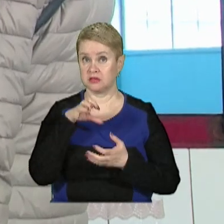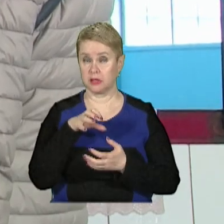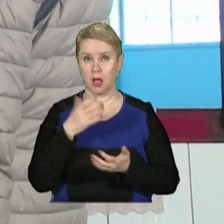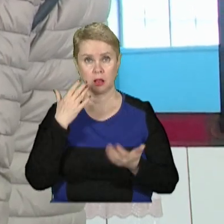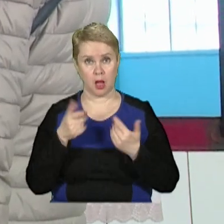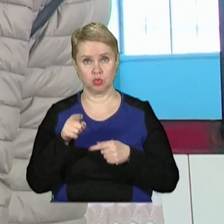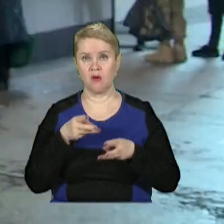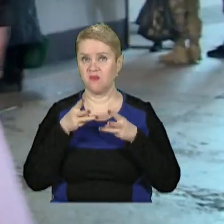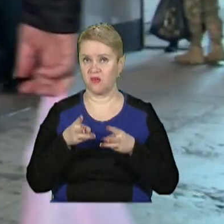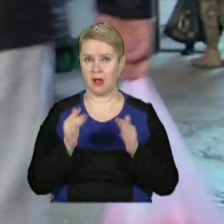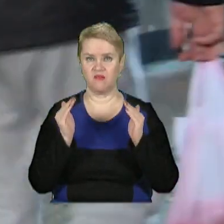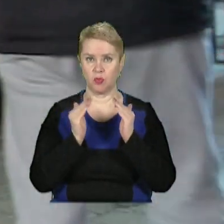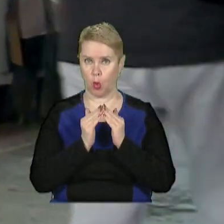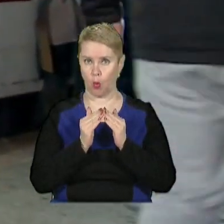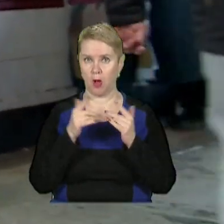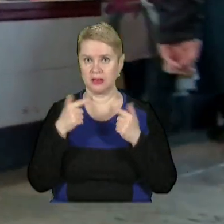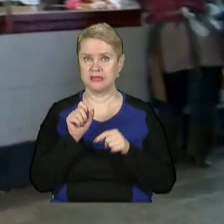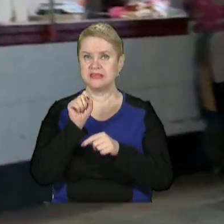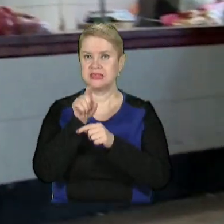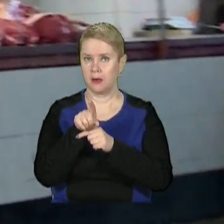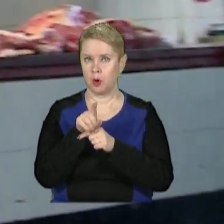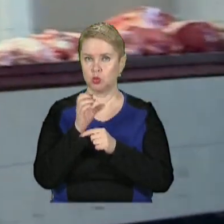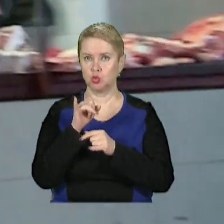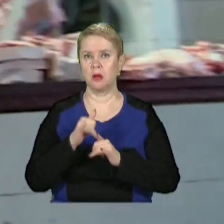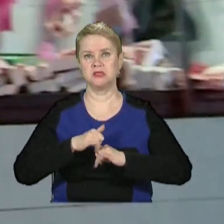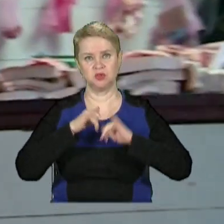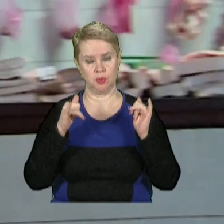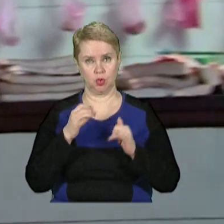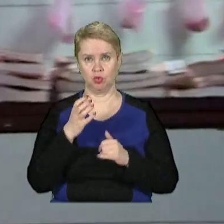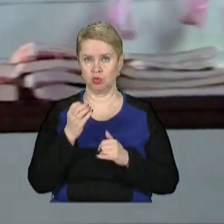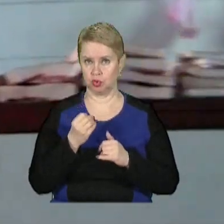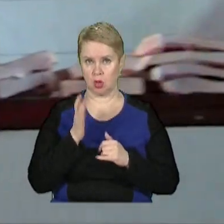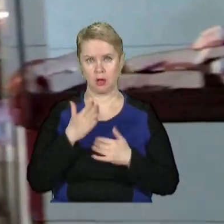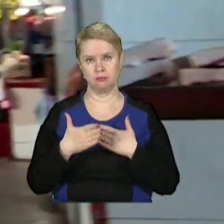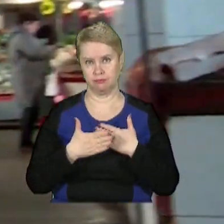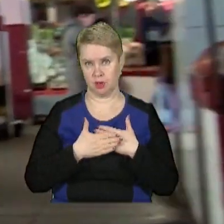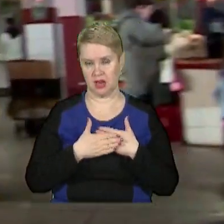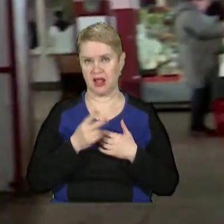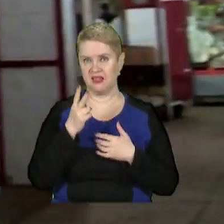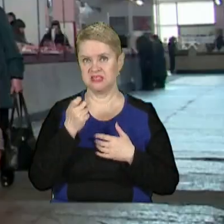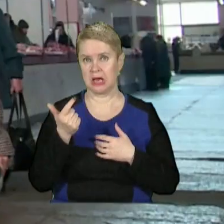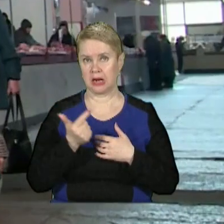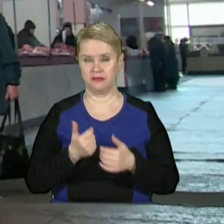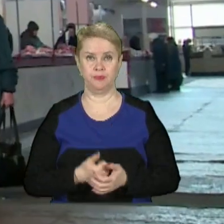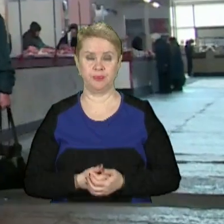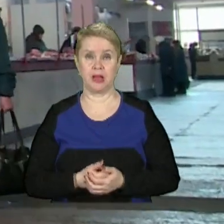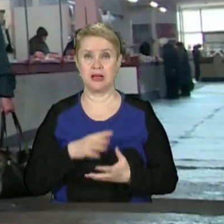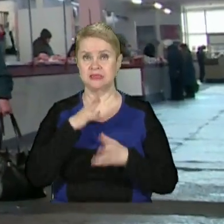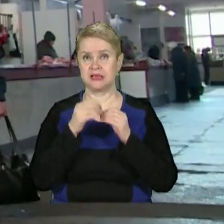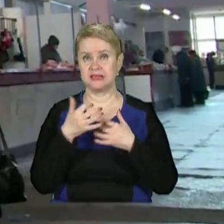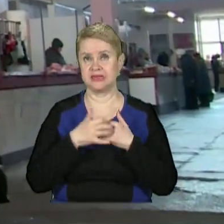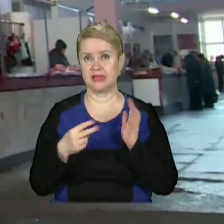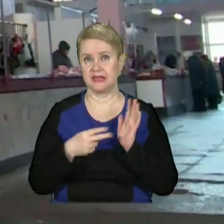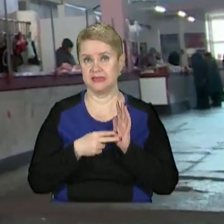Якщо ж її випікати вдома або десь замовляти, сума збільшиться ще як мінімум на 200 гривень. Загалом